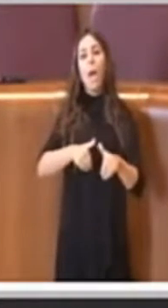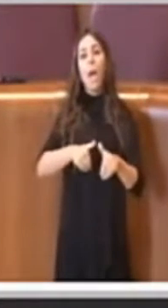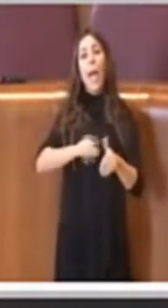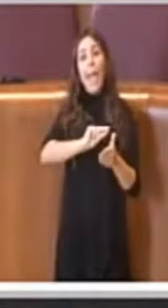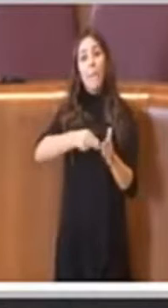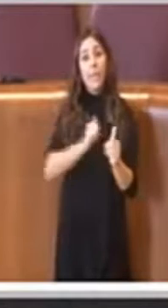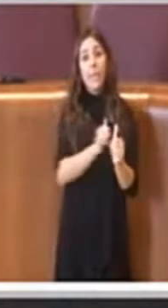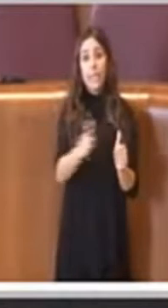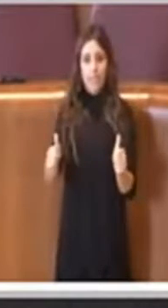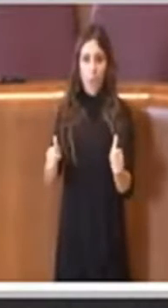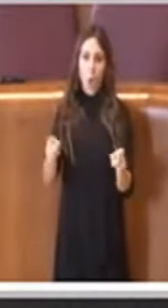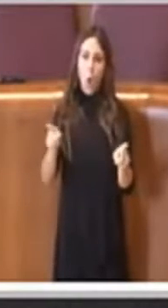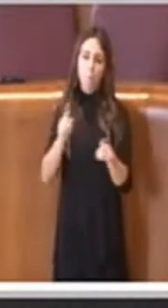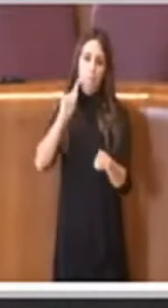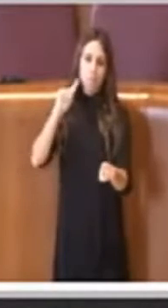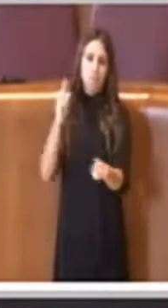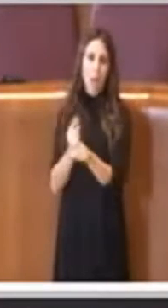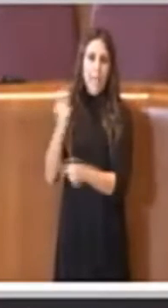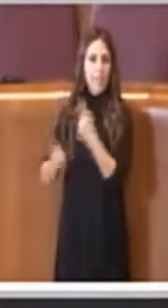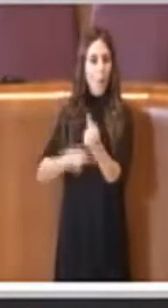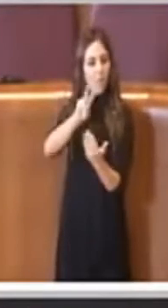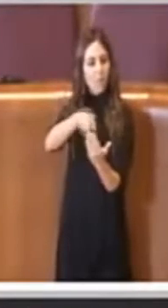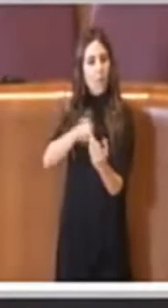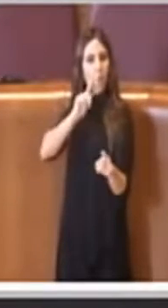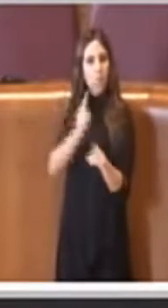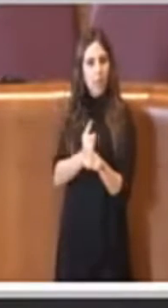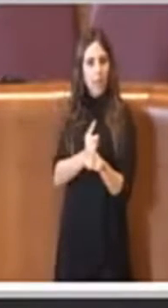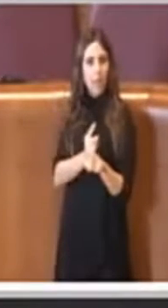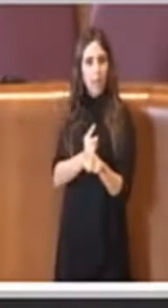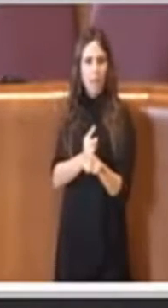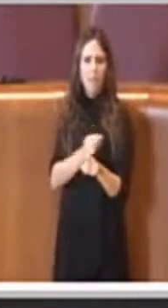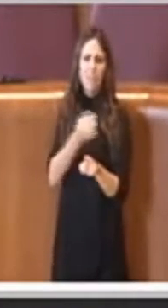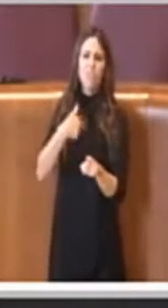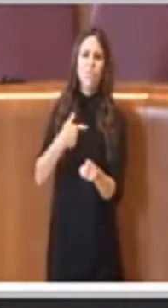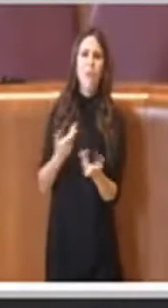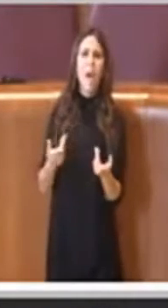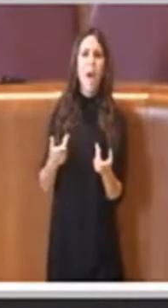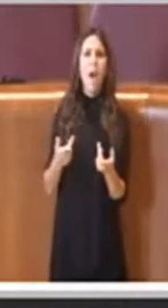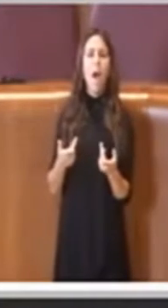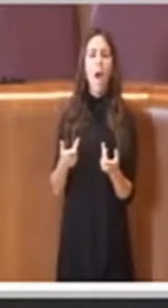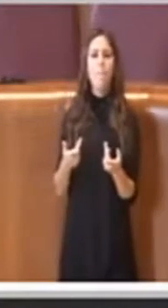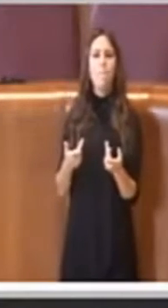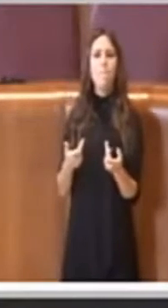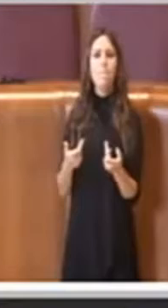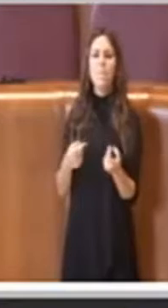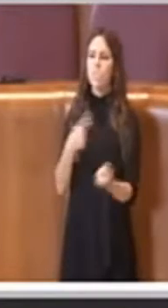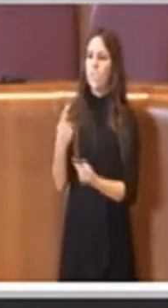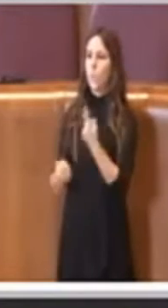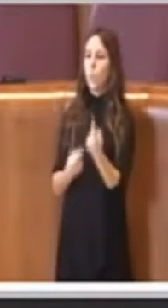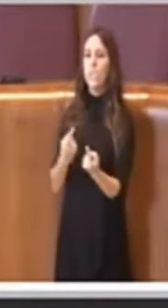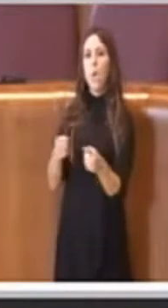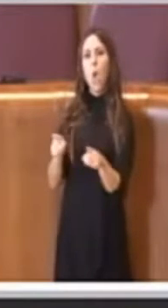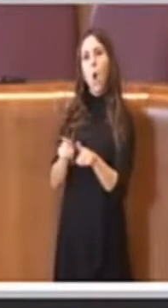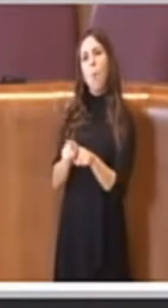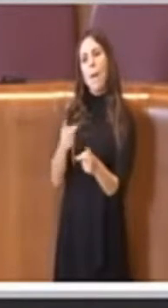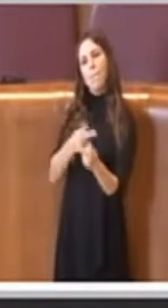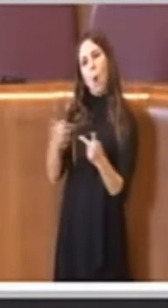chiederei di non fare, come dire trovare dei pretesti per attaccare, dei pretesti per cercare di